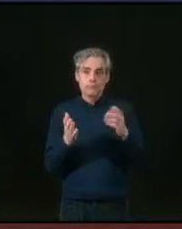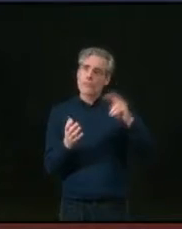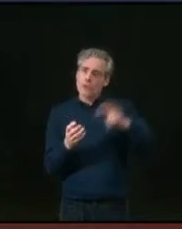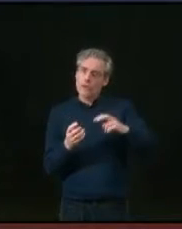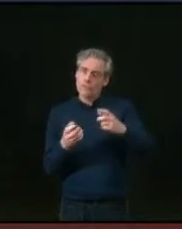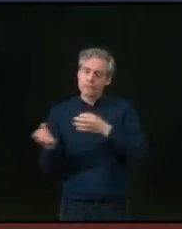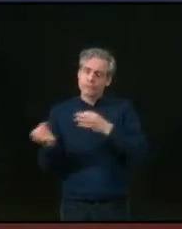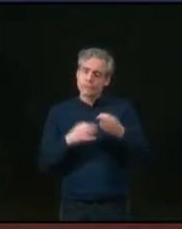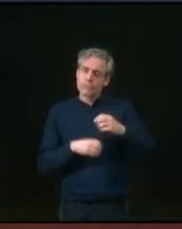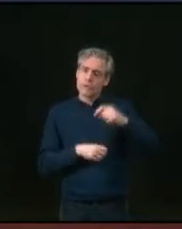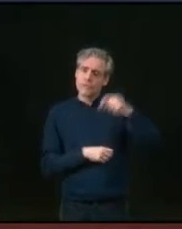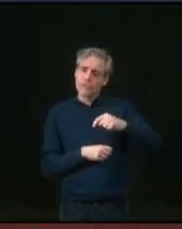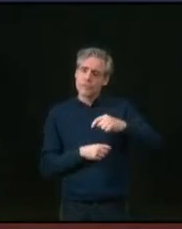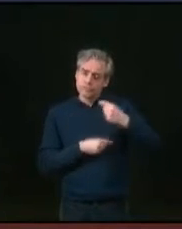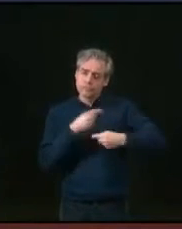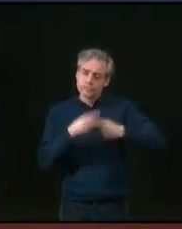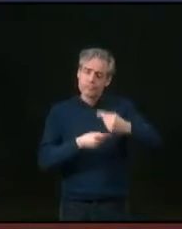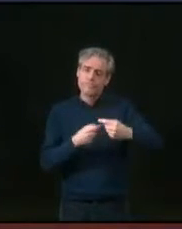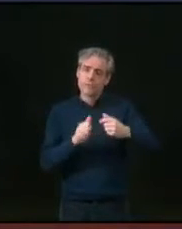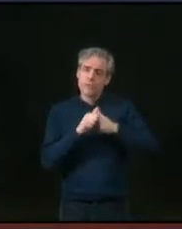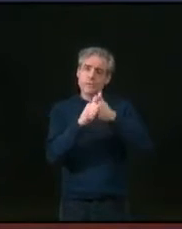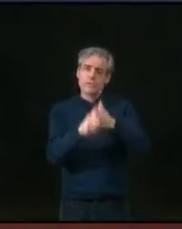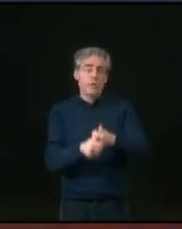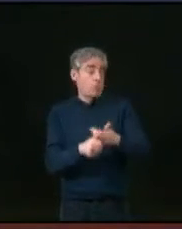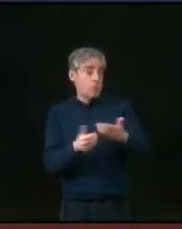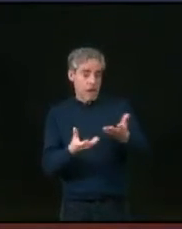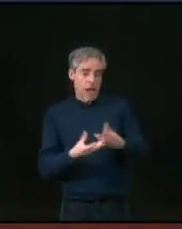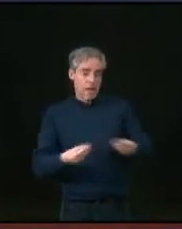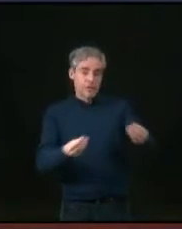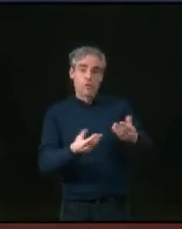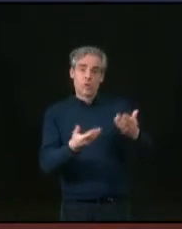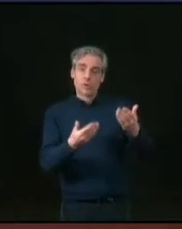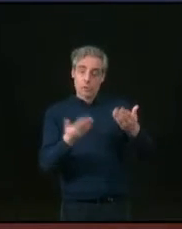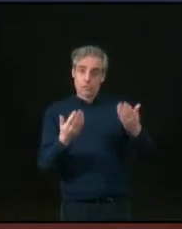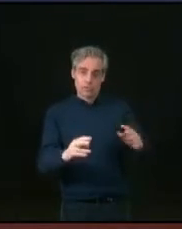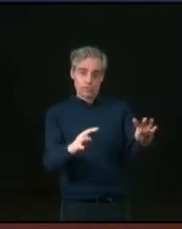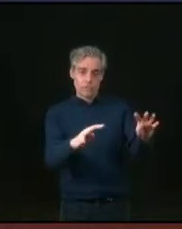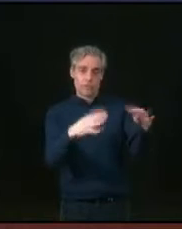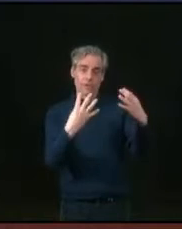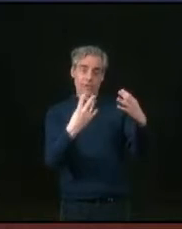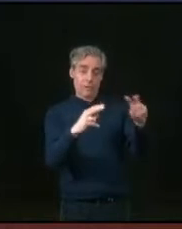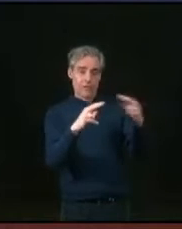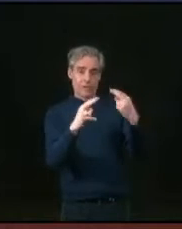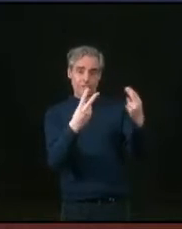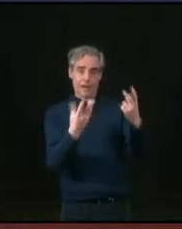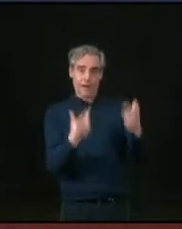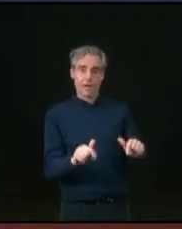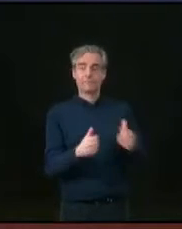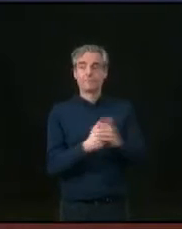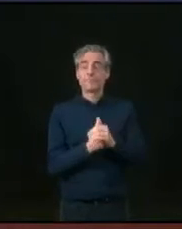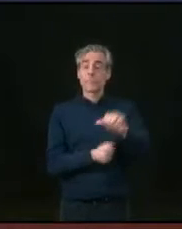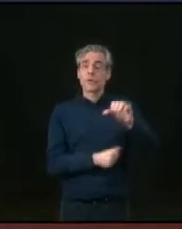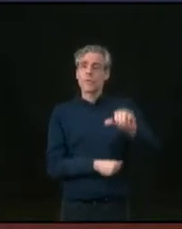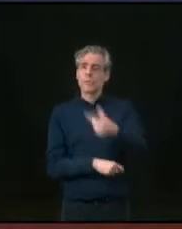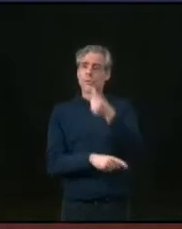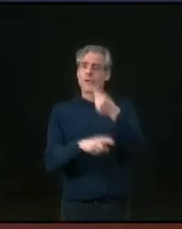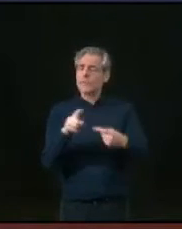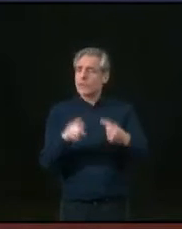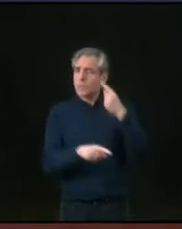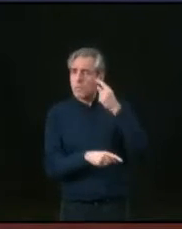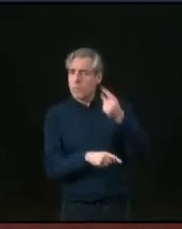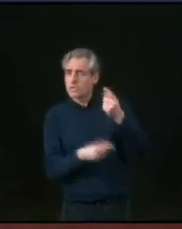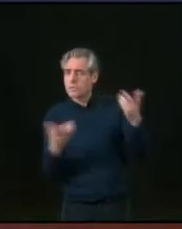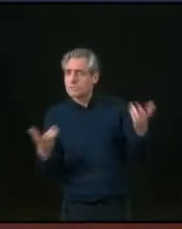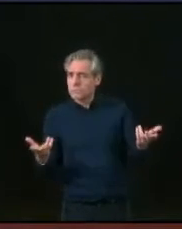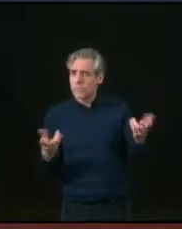faire par rapport à nos habitants, qui nous regardent en ce moment, encore une fois. D'ailleurs, c'est la première fois que